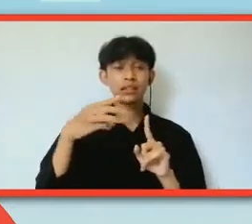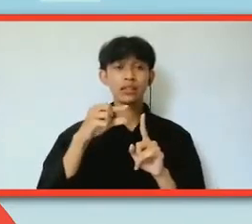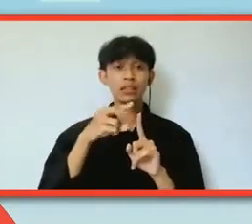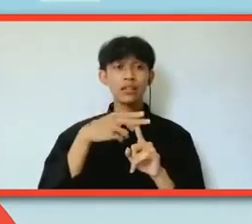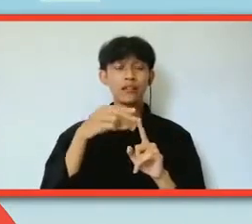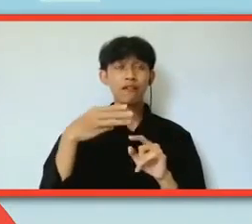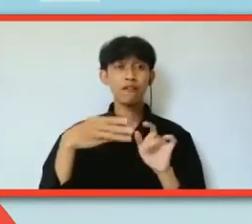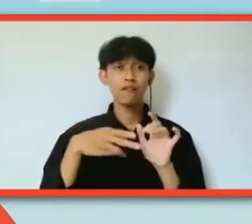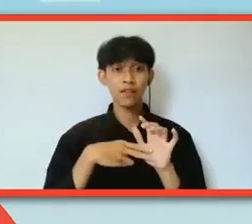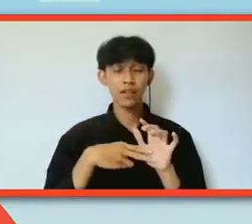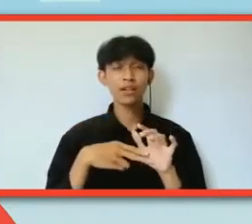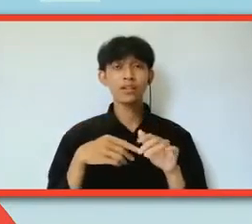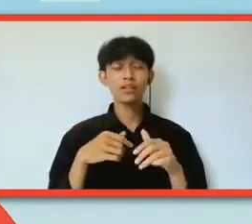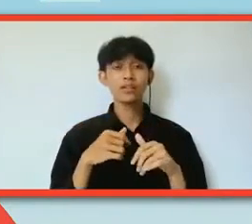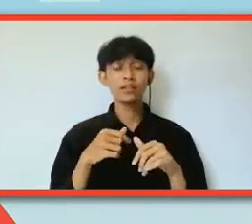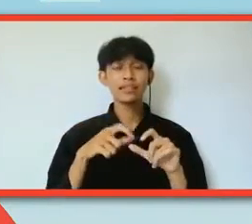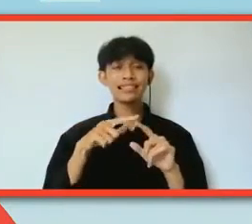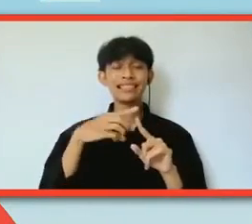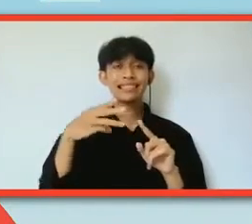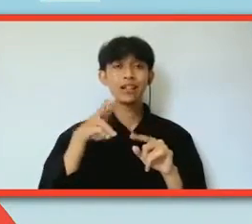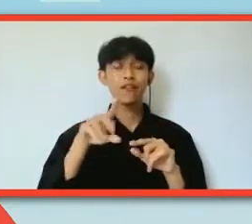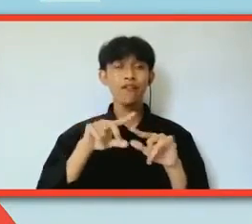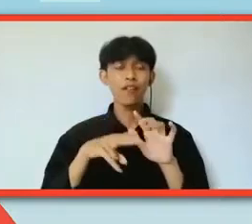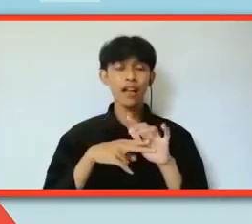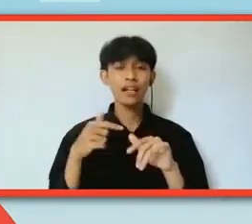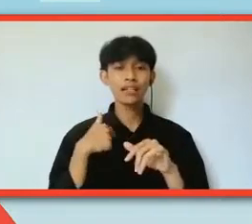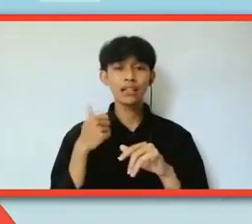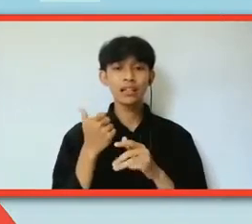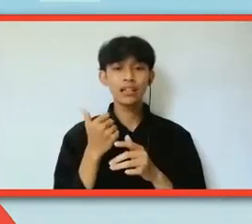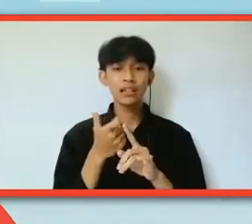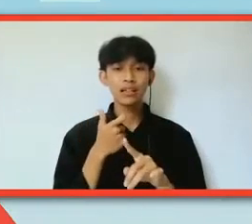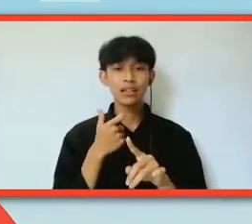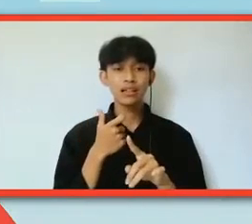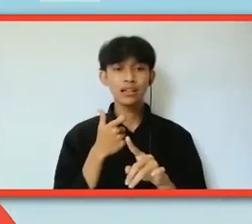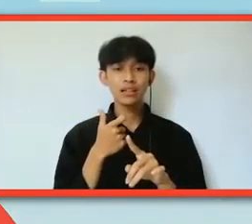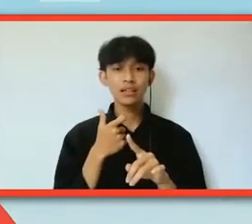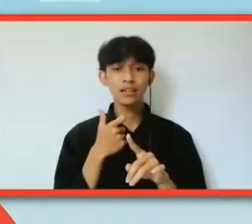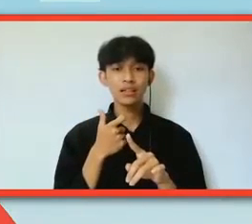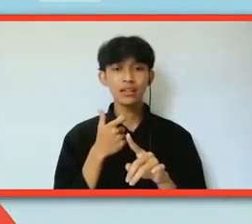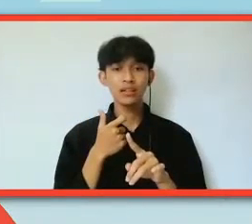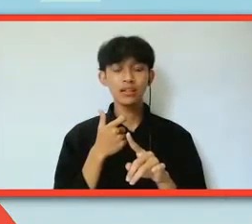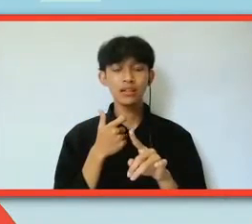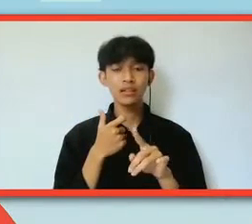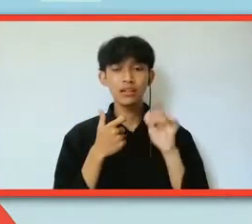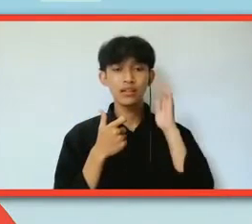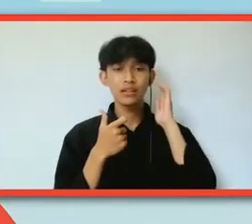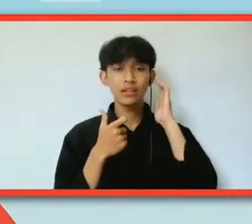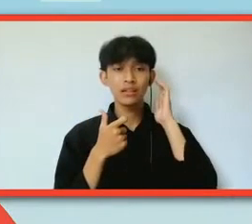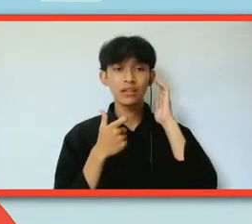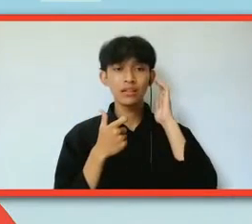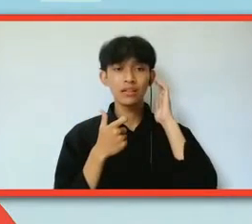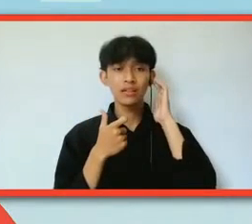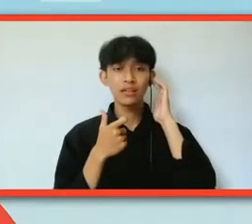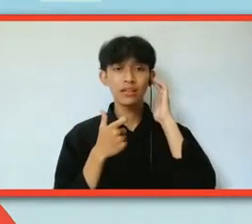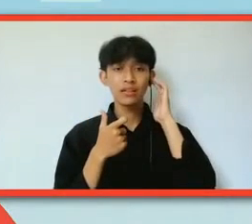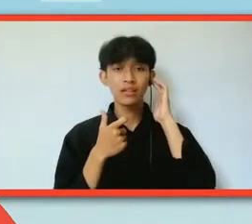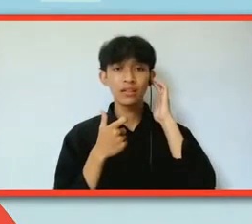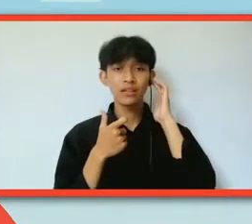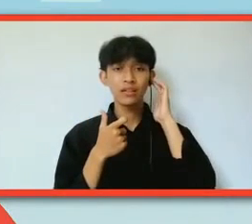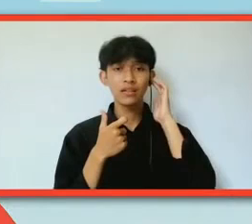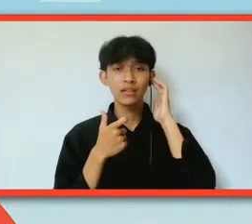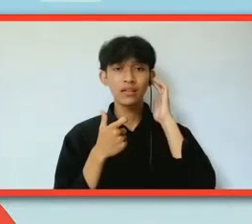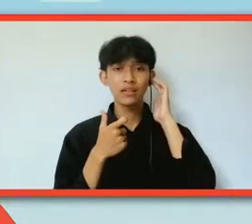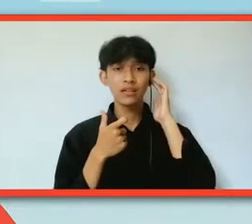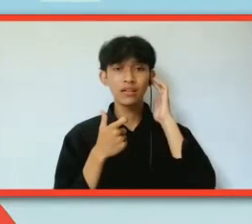Pagilannya Stefan. Ya, saya dari Gerkatin, dari Stan di sana. Dan saya ingin menyampaikan.